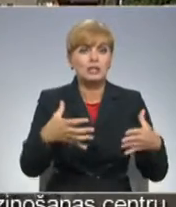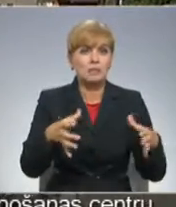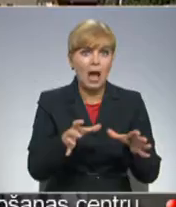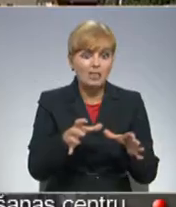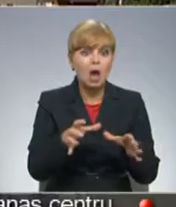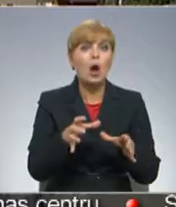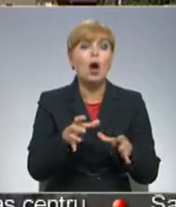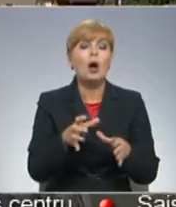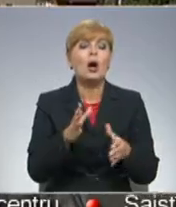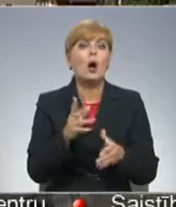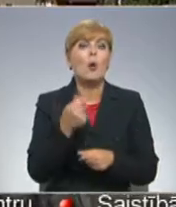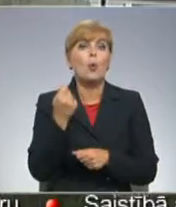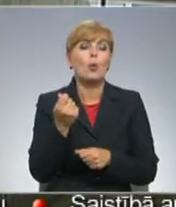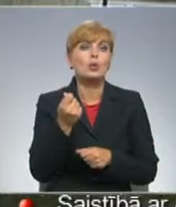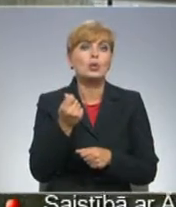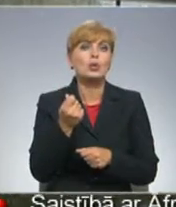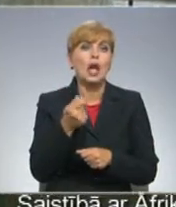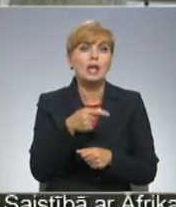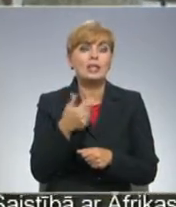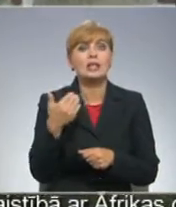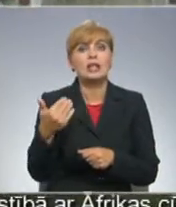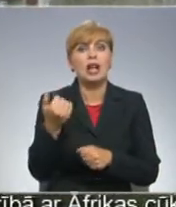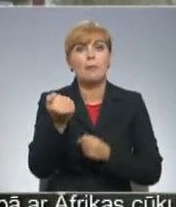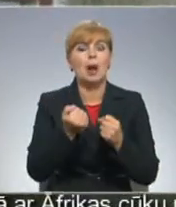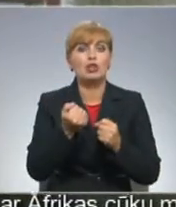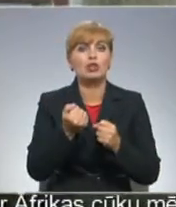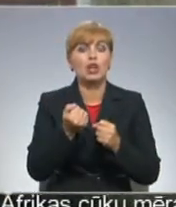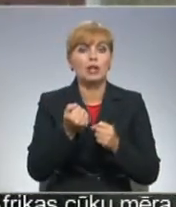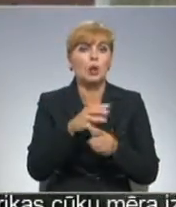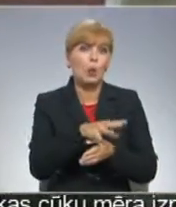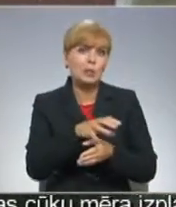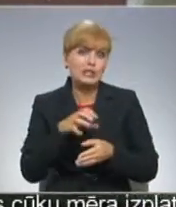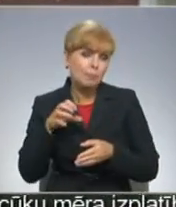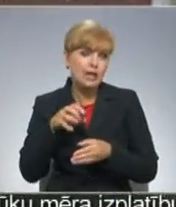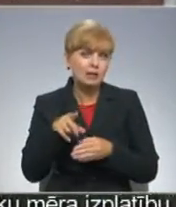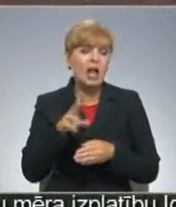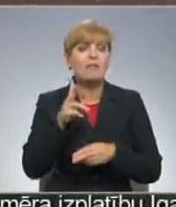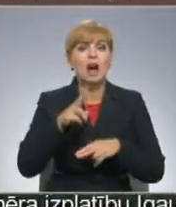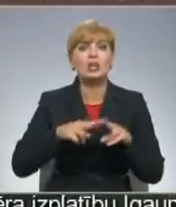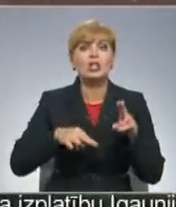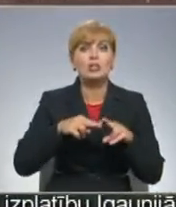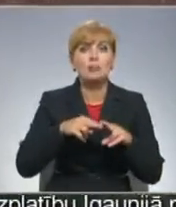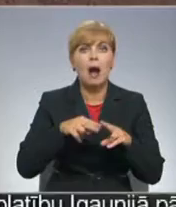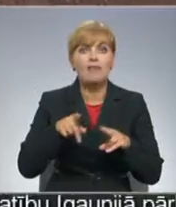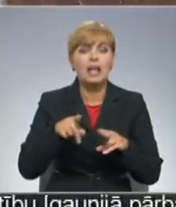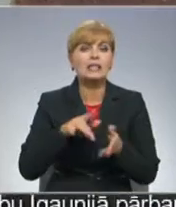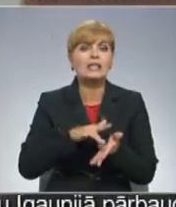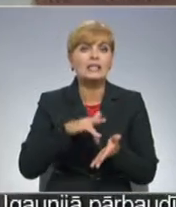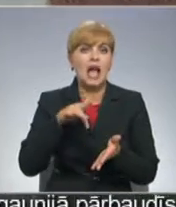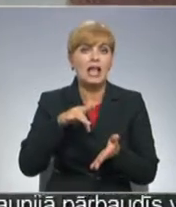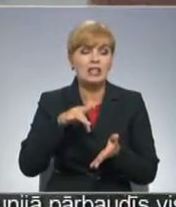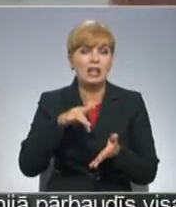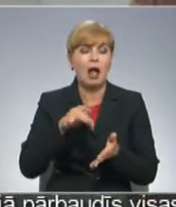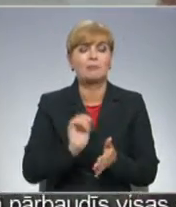uguns zēs, no viņa pat taisna nevar dzēst, bet tikai izmantot, ka uguns zēsīmās šīm uzpildi. Pašlaik pieļauj, ka varētu izbūvēt vienu hidrantu tieguža centrā Santa